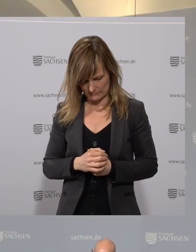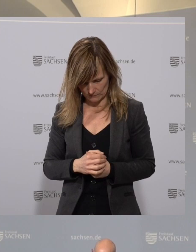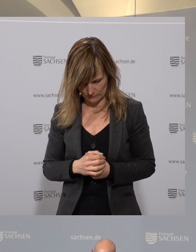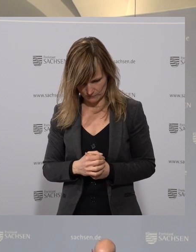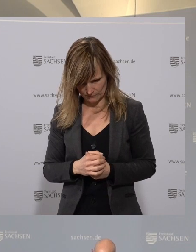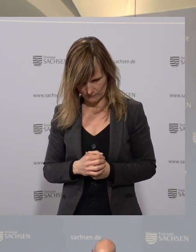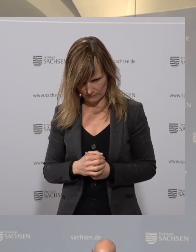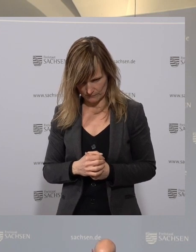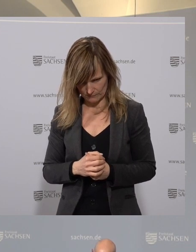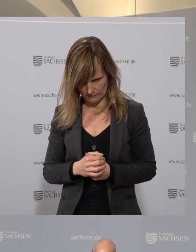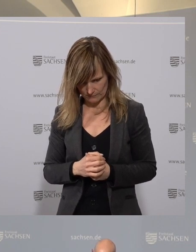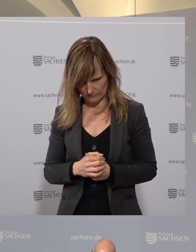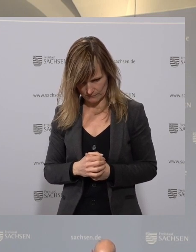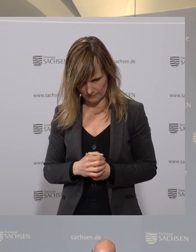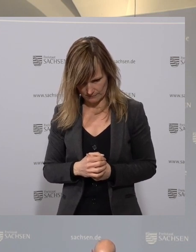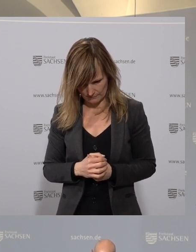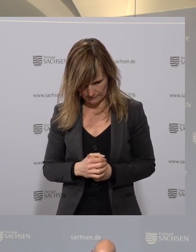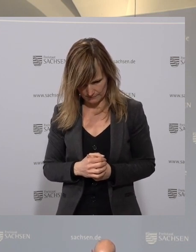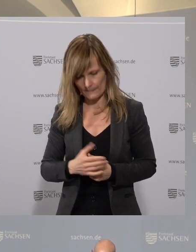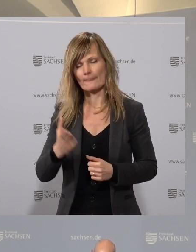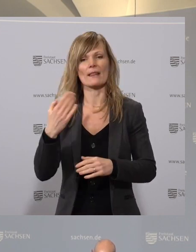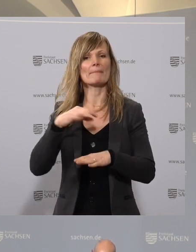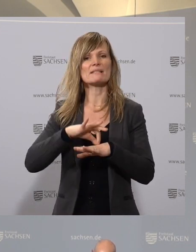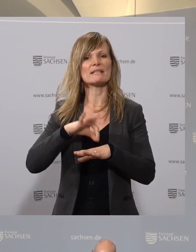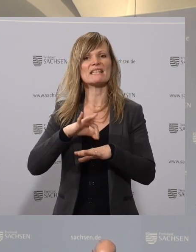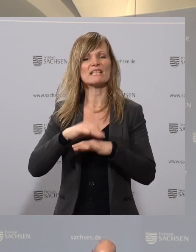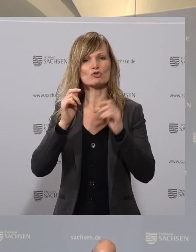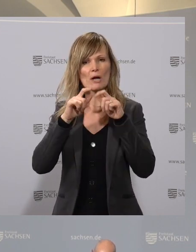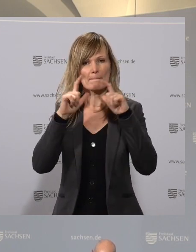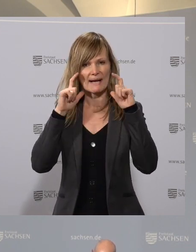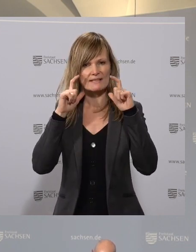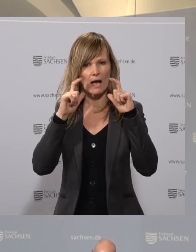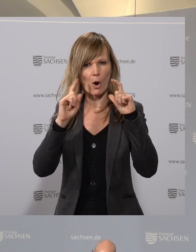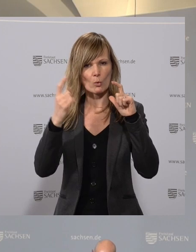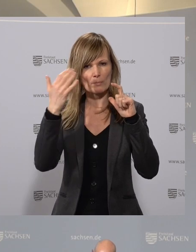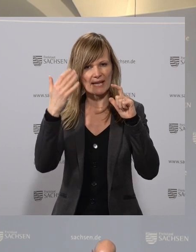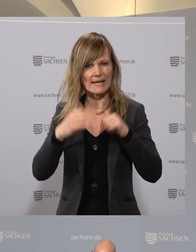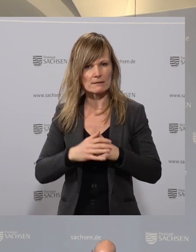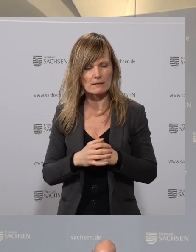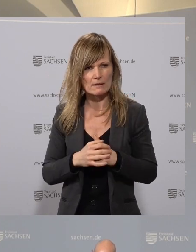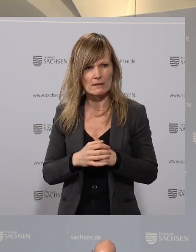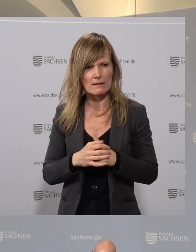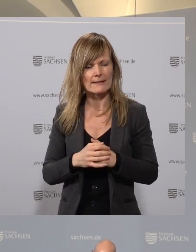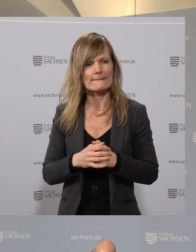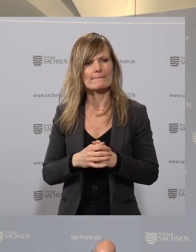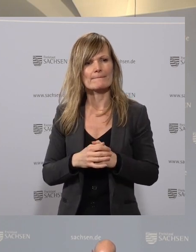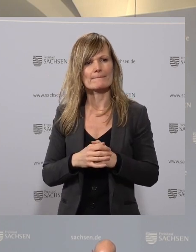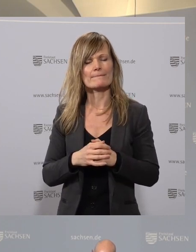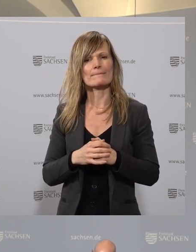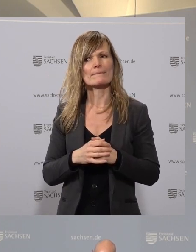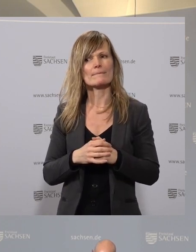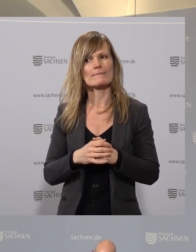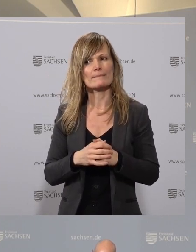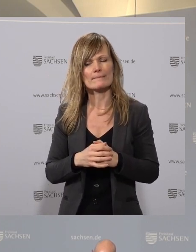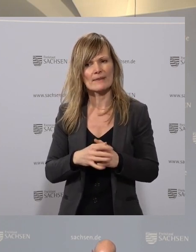Wenn es leid ist, bei den Eckpunkten, wo Sie damals die medizinische Maske ja auch so überlegt haben, was war denn Ausschlag, dass Sie auch